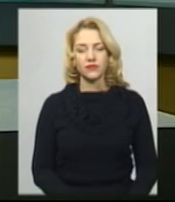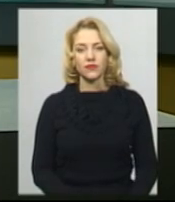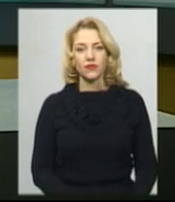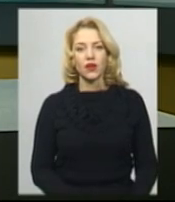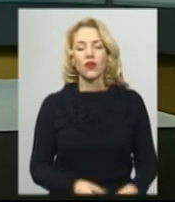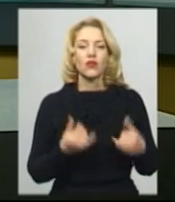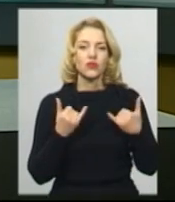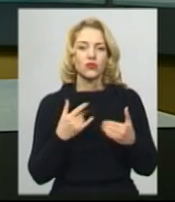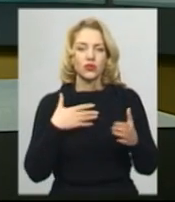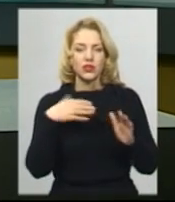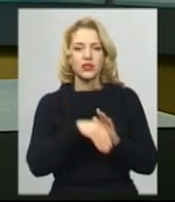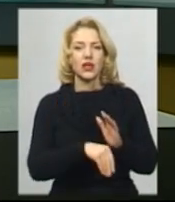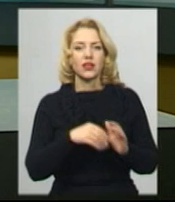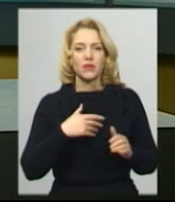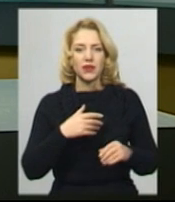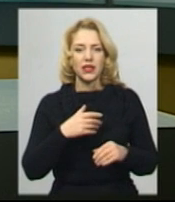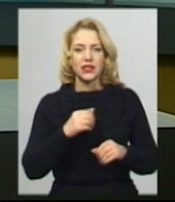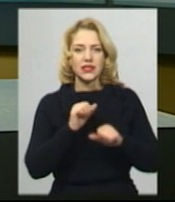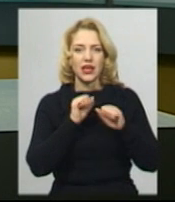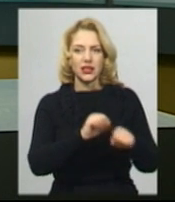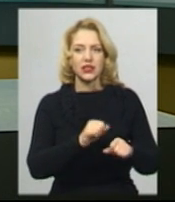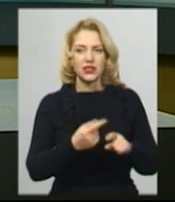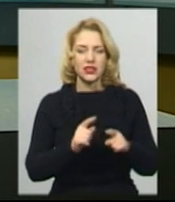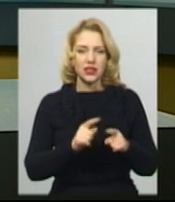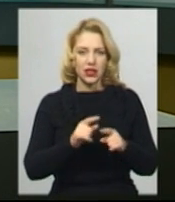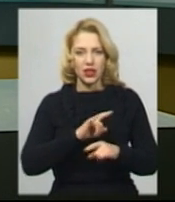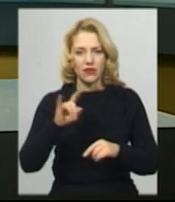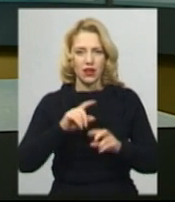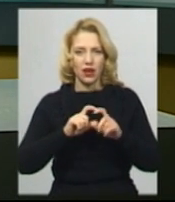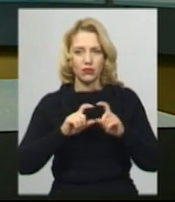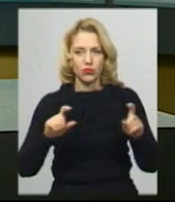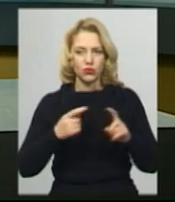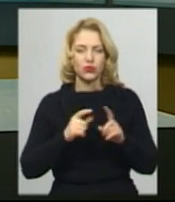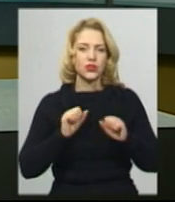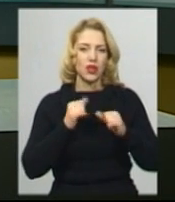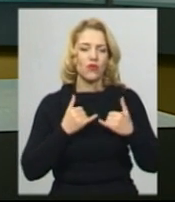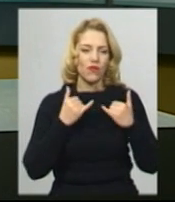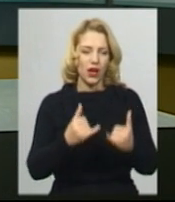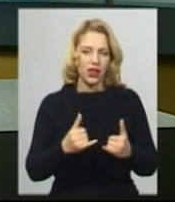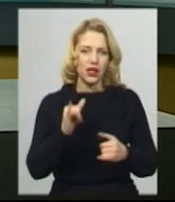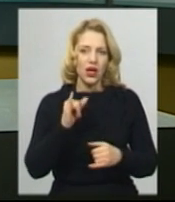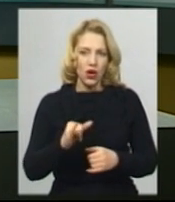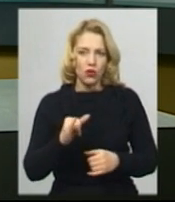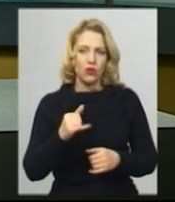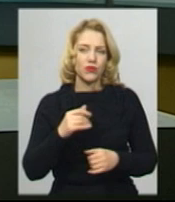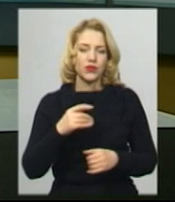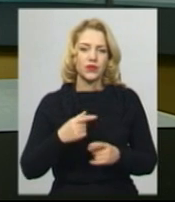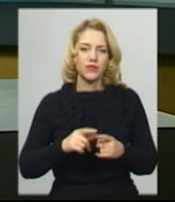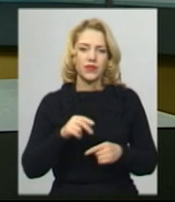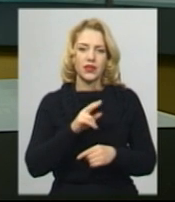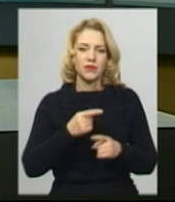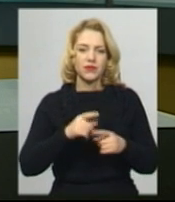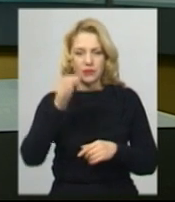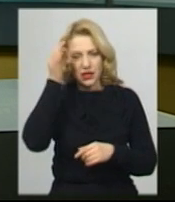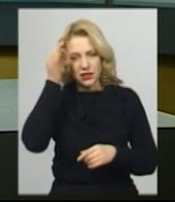Сьогодні загиблих захисників ДАПу вшанували у різних областях України. У столичному аеропорту Бориспіль на згадку про